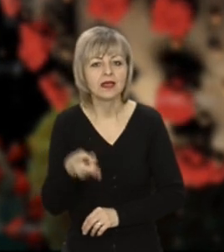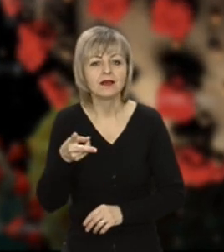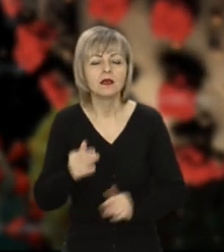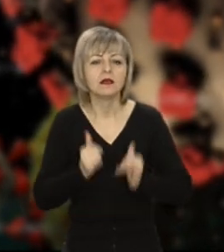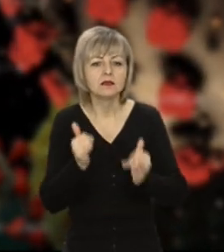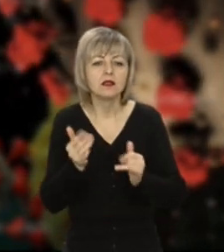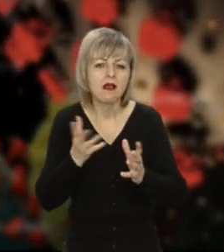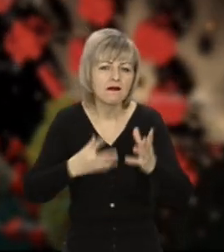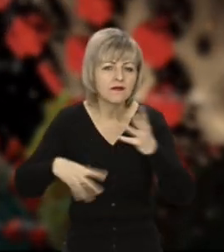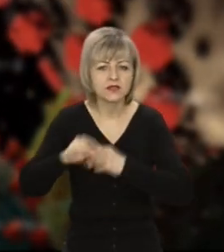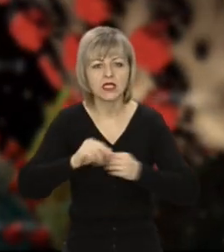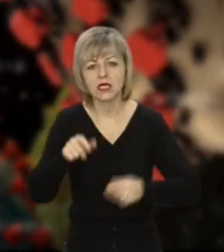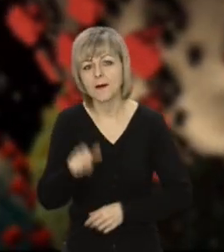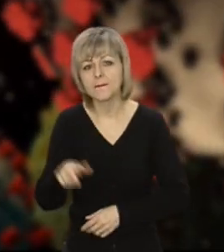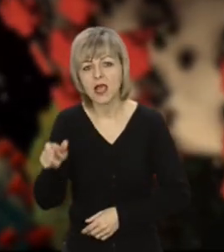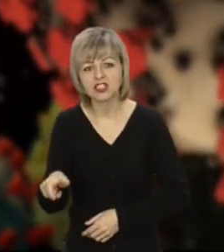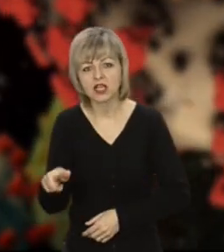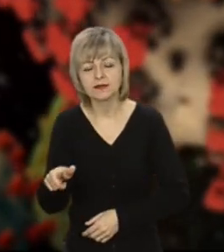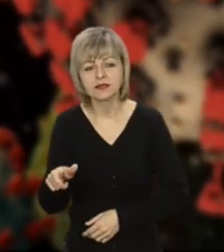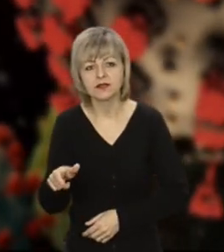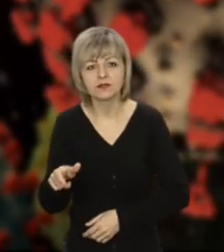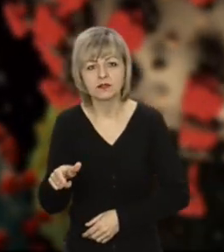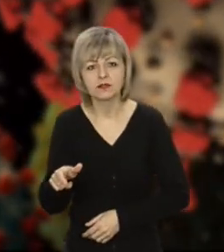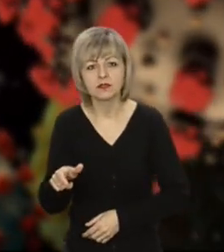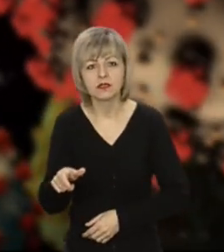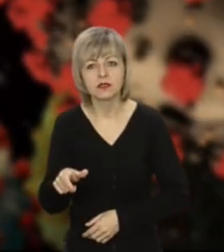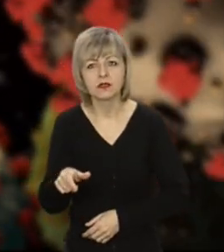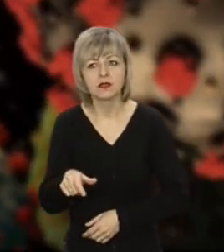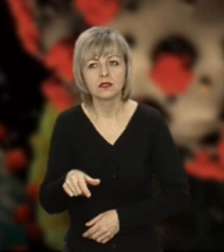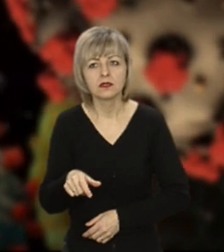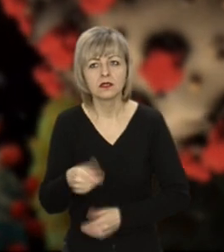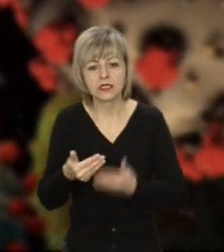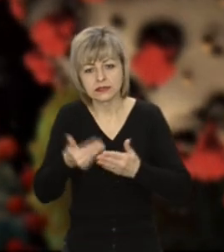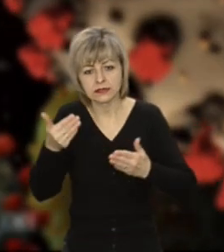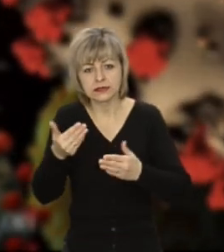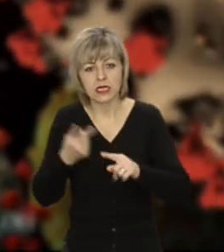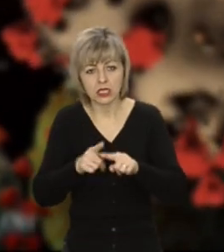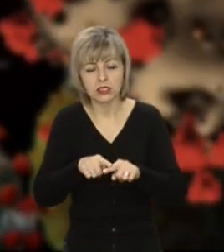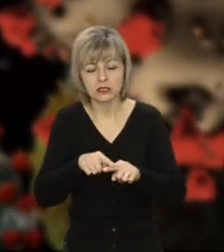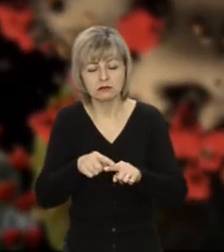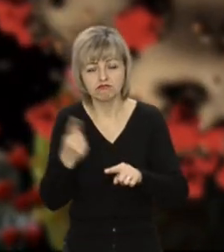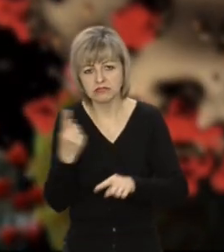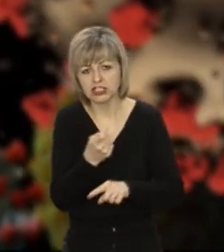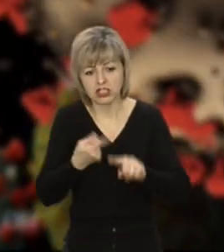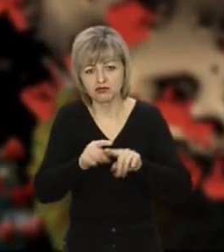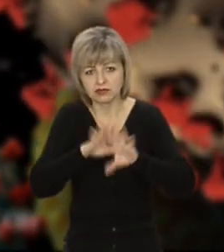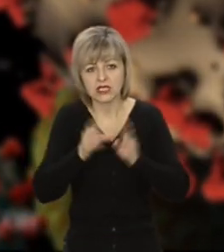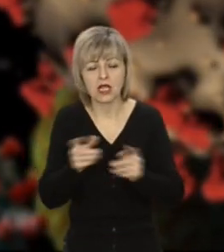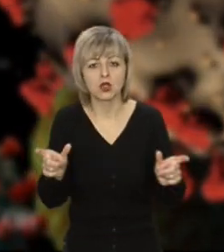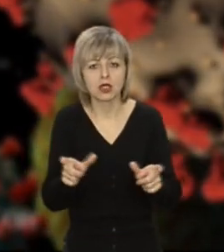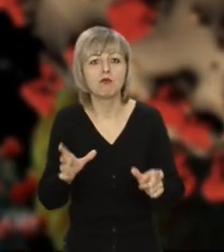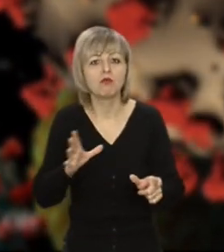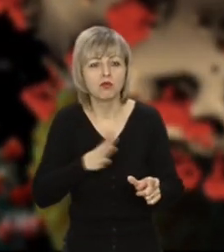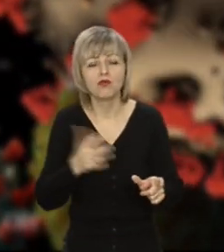всіх мешканців, тобто за тиждень до цього загального карантину був